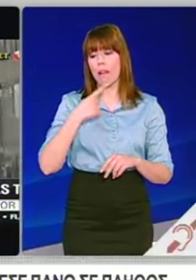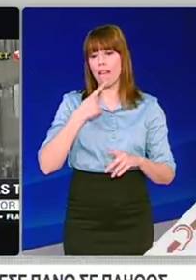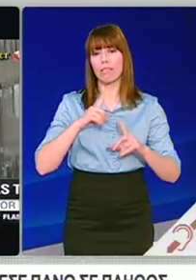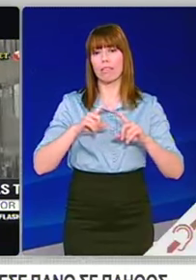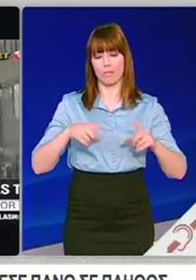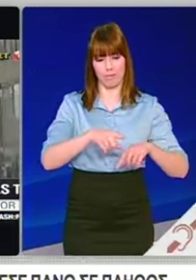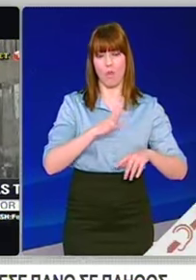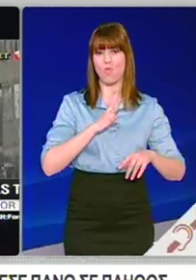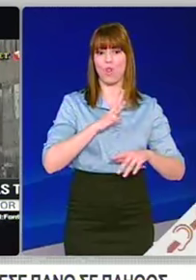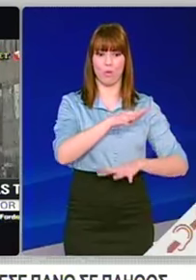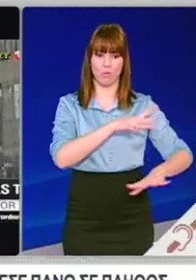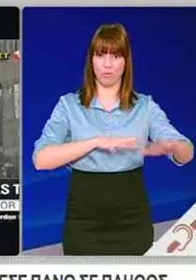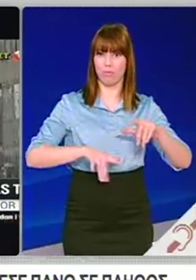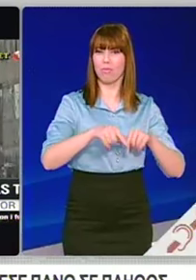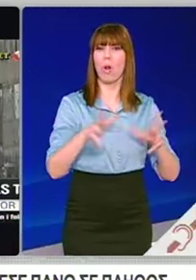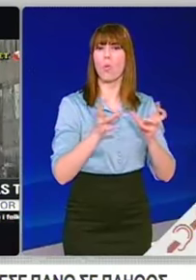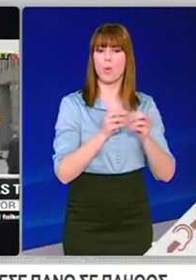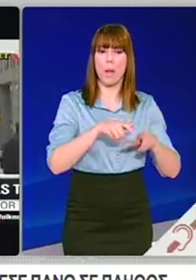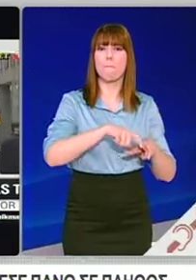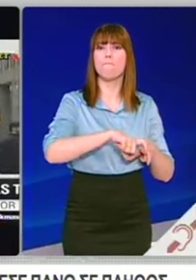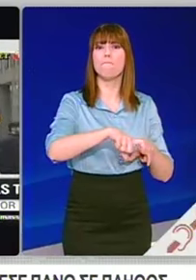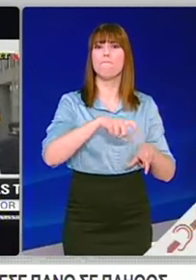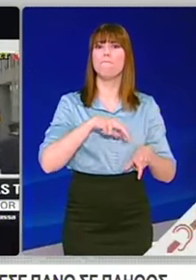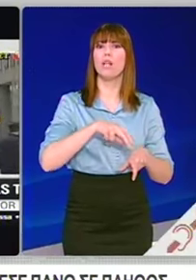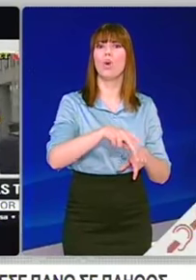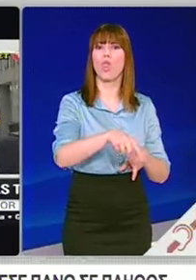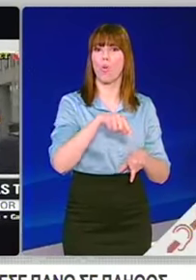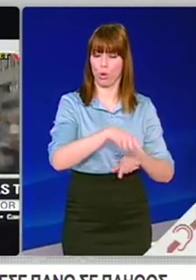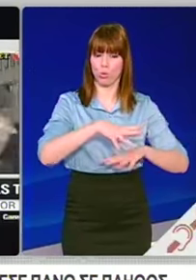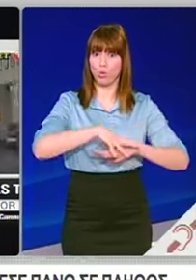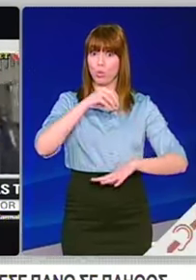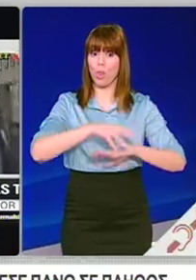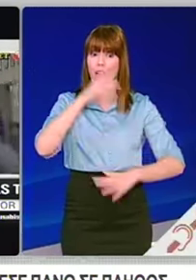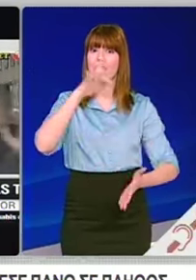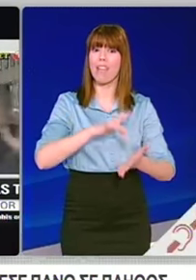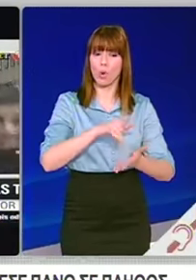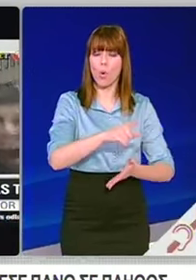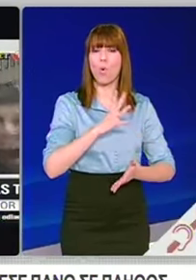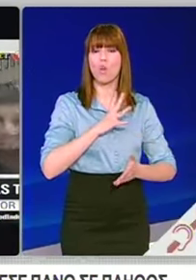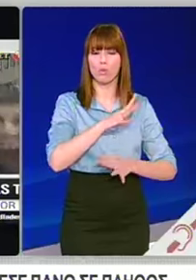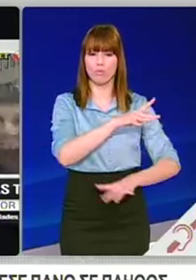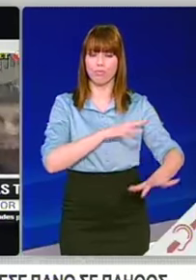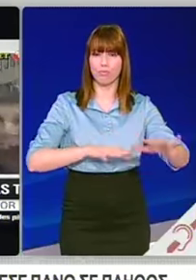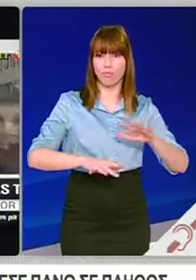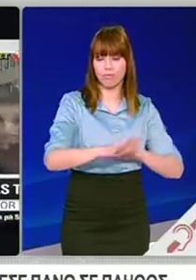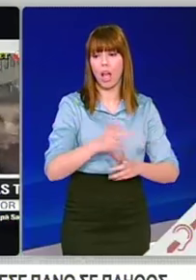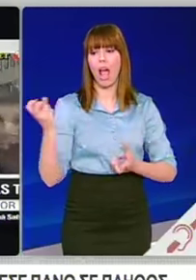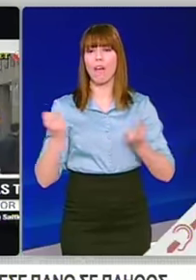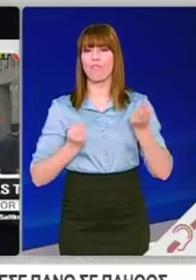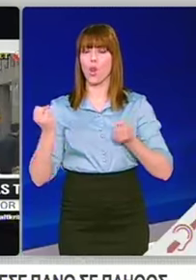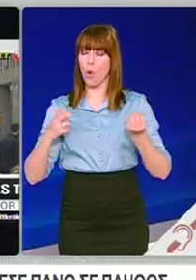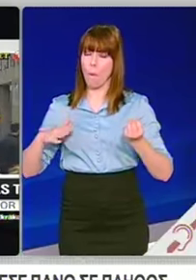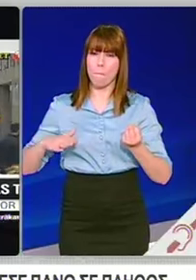πλήθους σε πεζόδρομο, στο κέντρο της σουηδικής πρωτεύουσας. Τα πρώτα στοιχεία μιλάνε για πολλούς